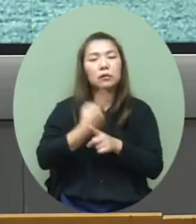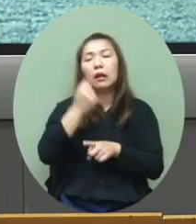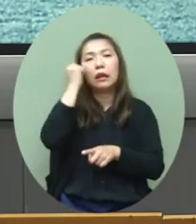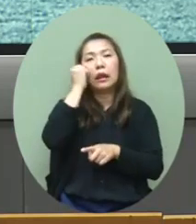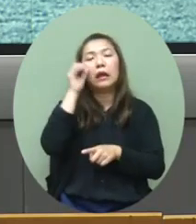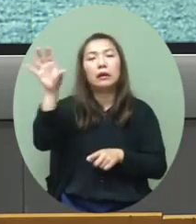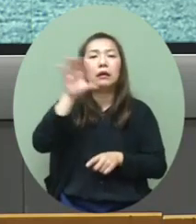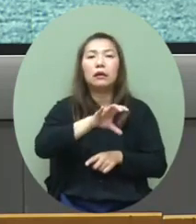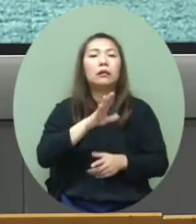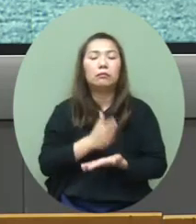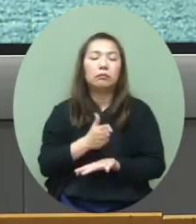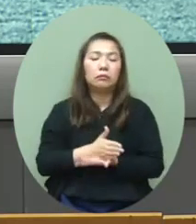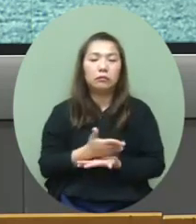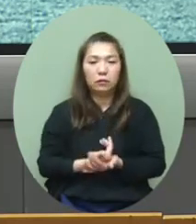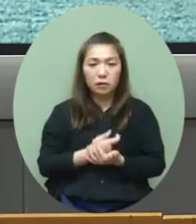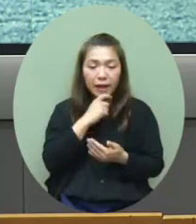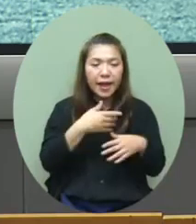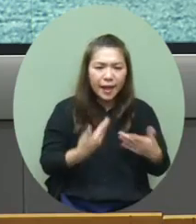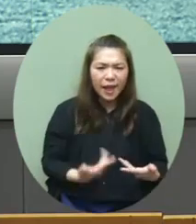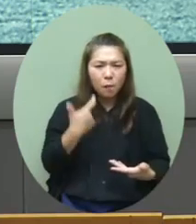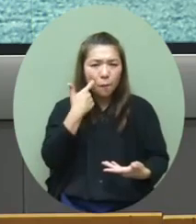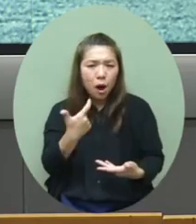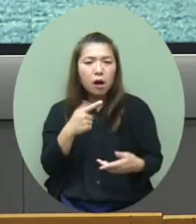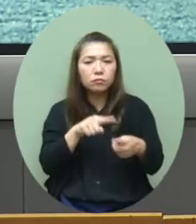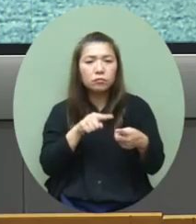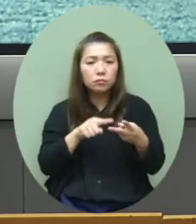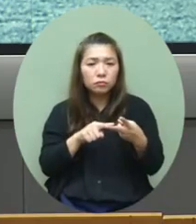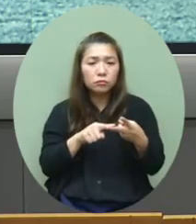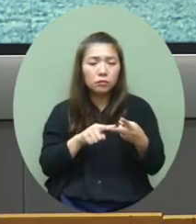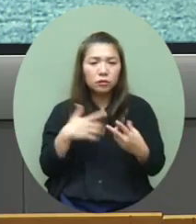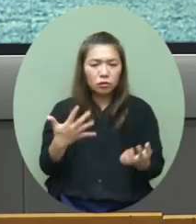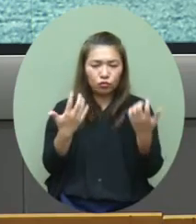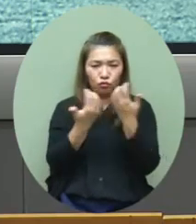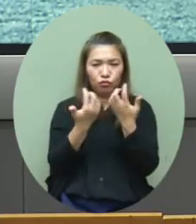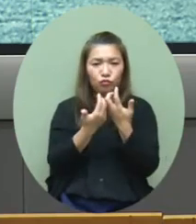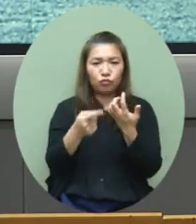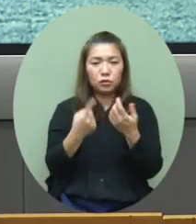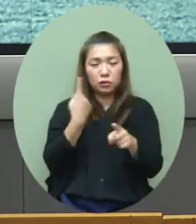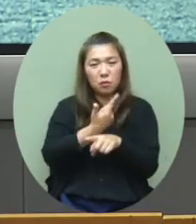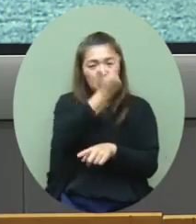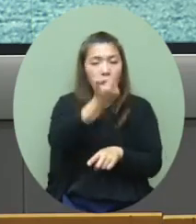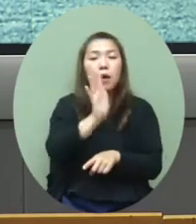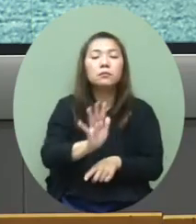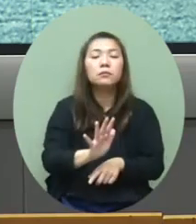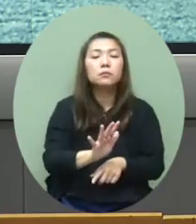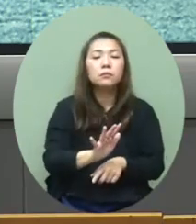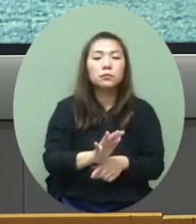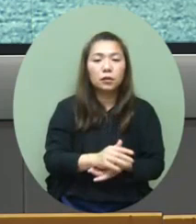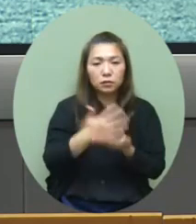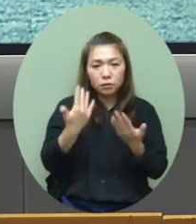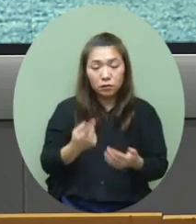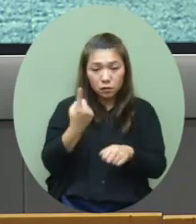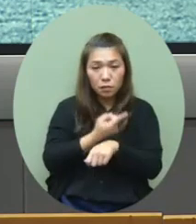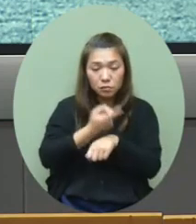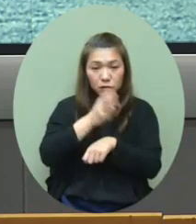輕重方面我們本身現在的個案的數字就不是說很多但是都見到就